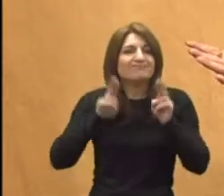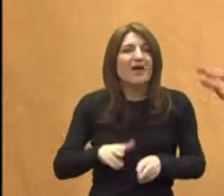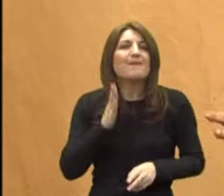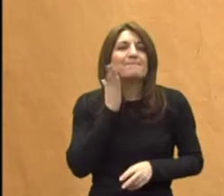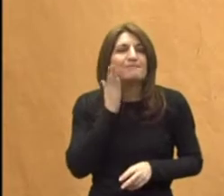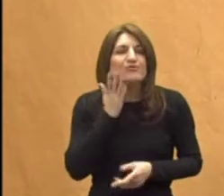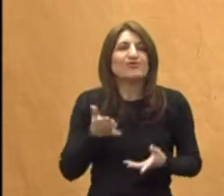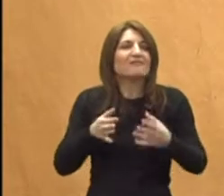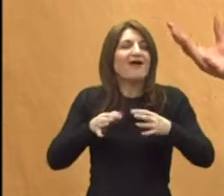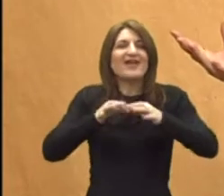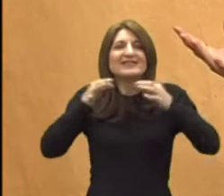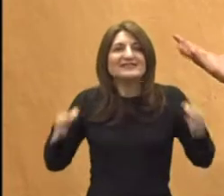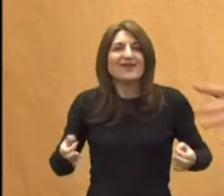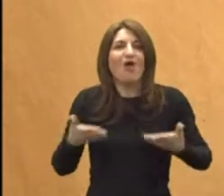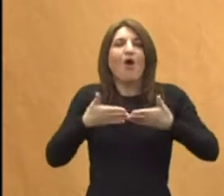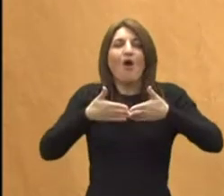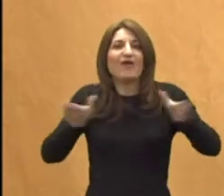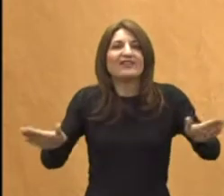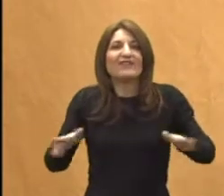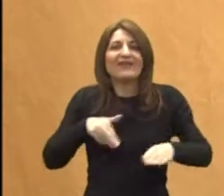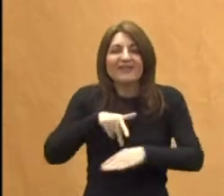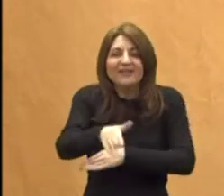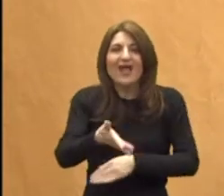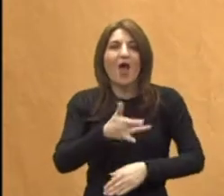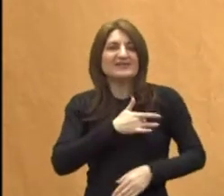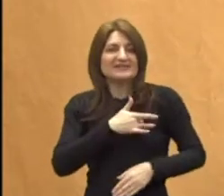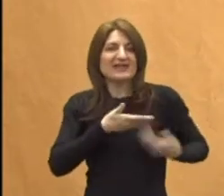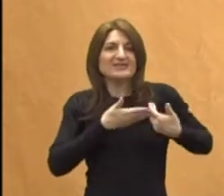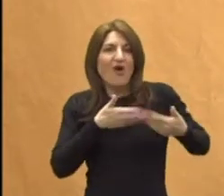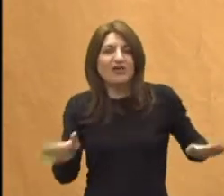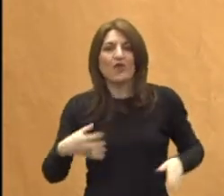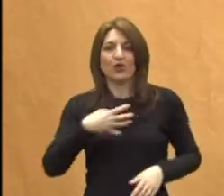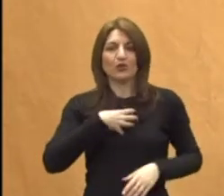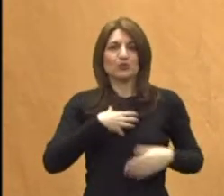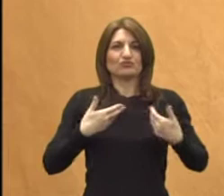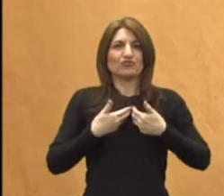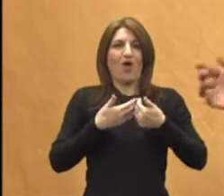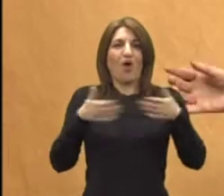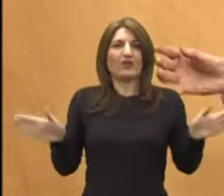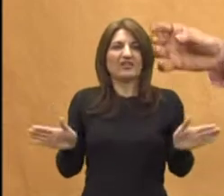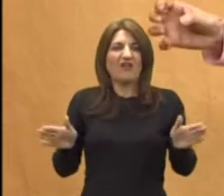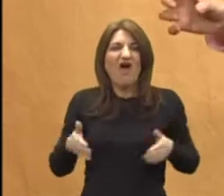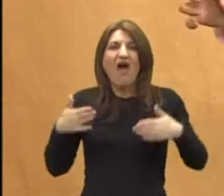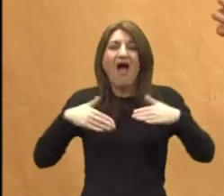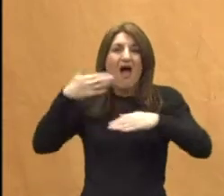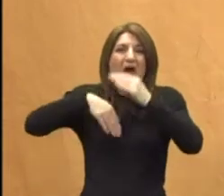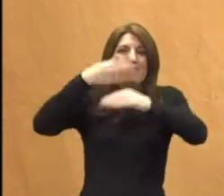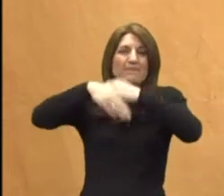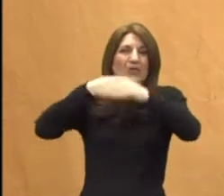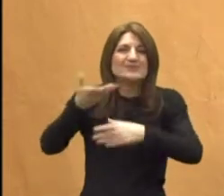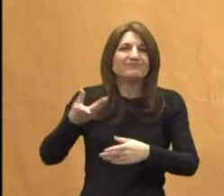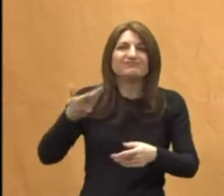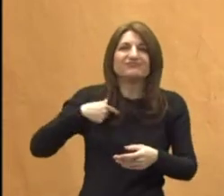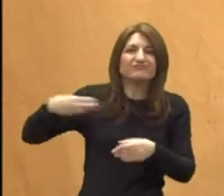otvoreni i idemo sa srcem, idemo sa dušom. Mi kasnije kad počinjemo biti deformirani od koje kakvih utjecaja,